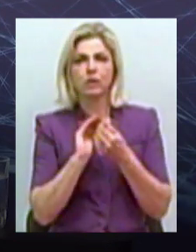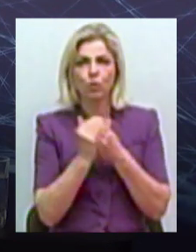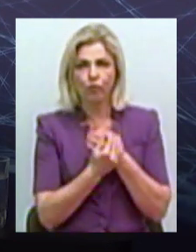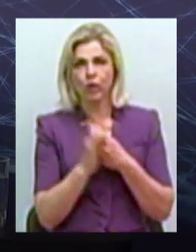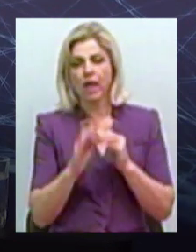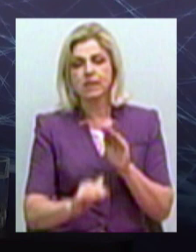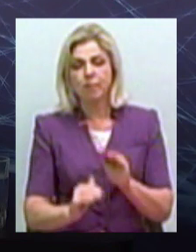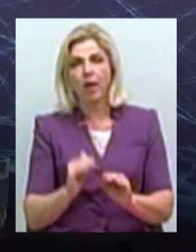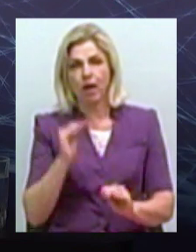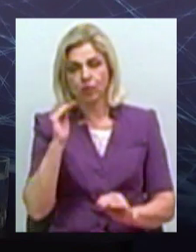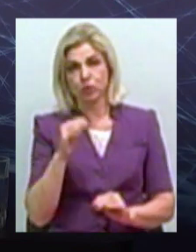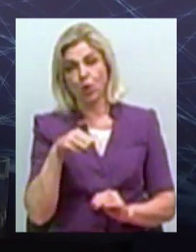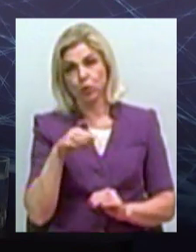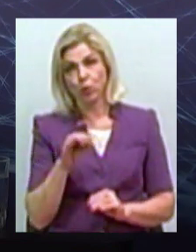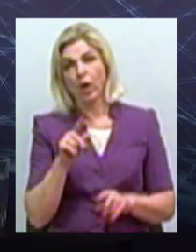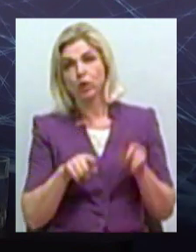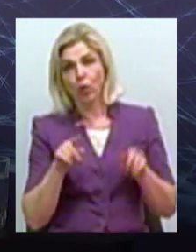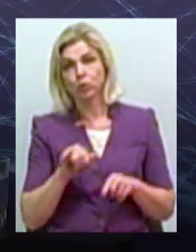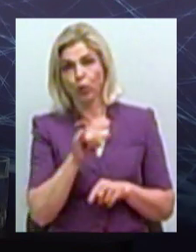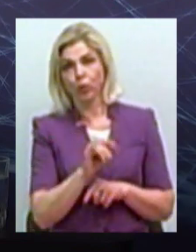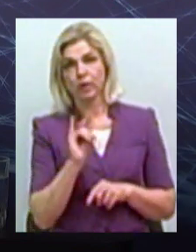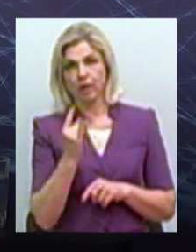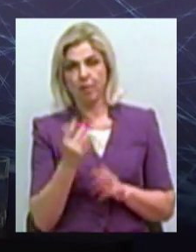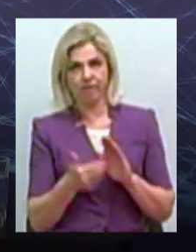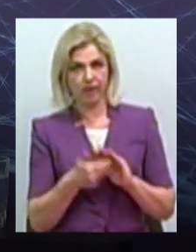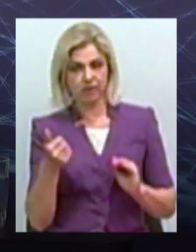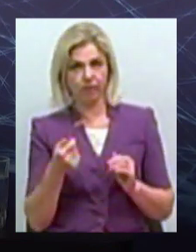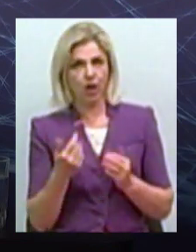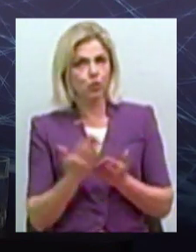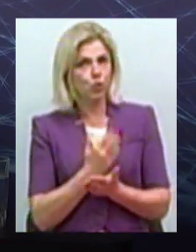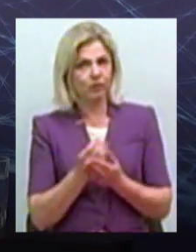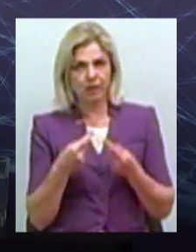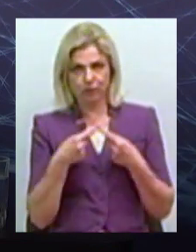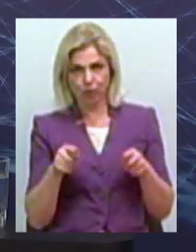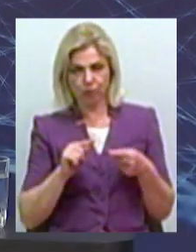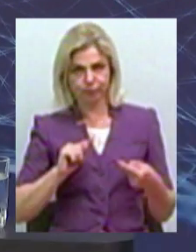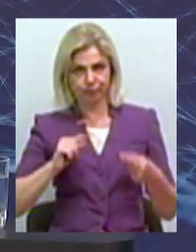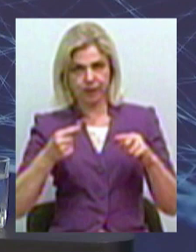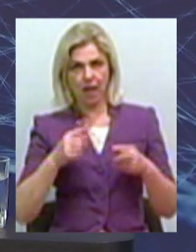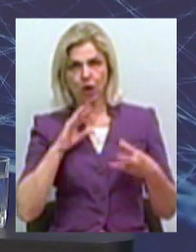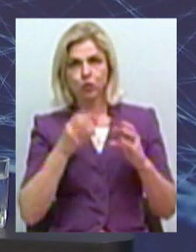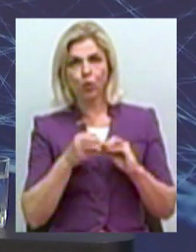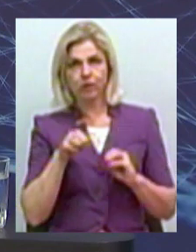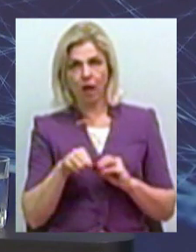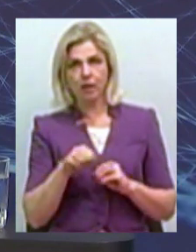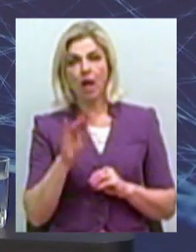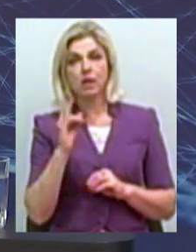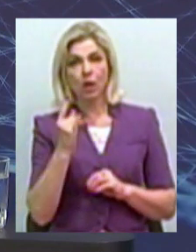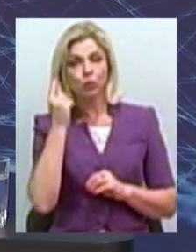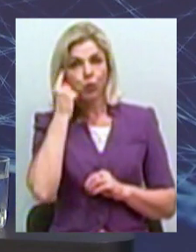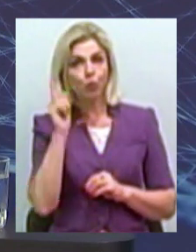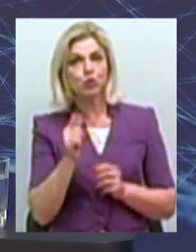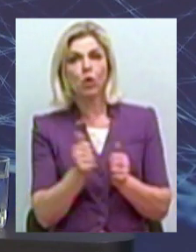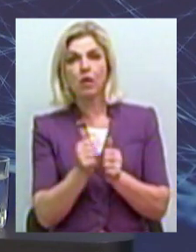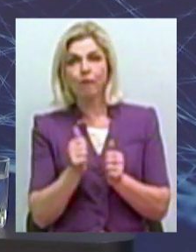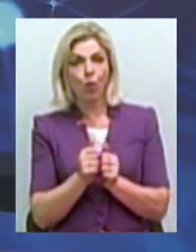маличку, з маличку, то іноді це у дитини викликає зовсім протилежний результат. Дитина думає, що навколо